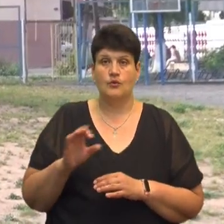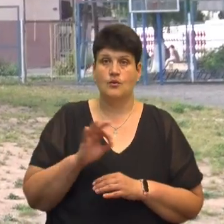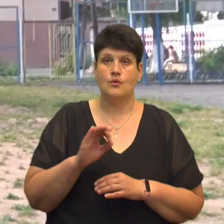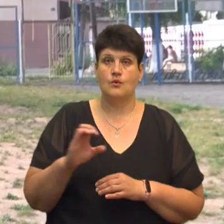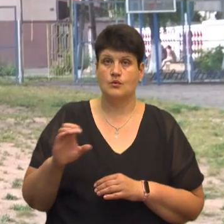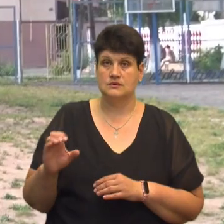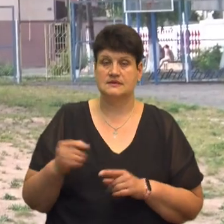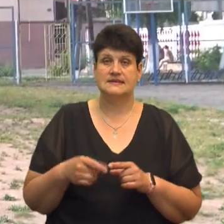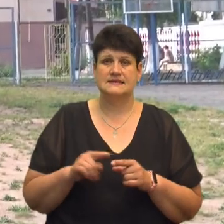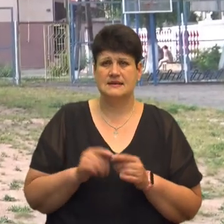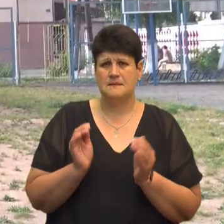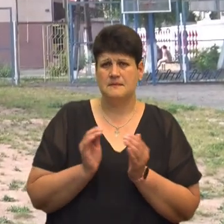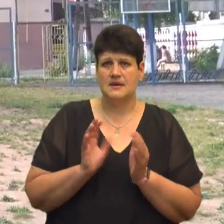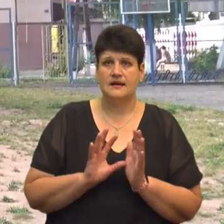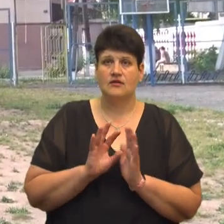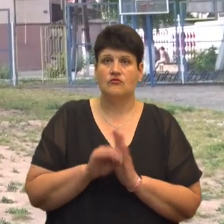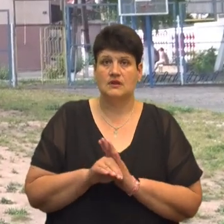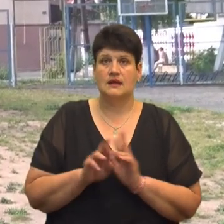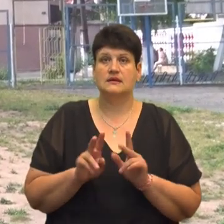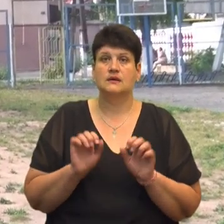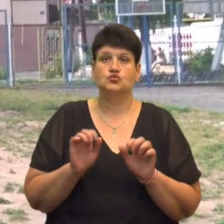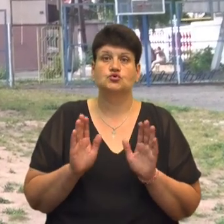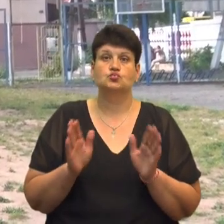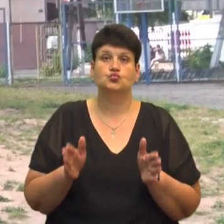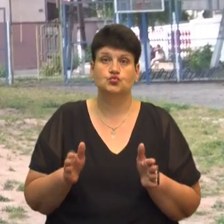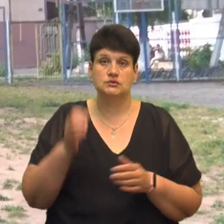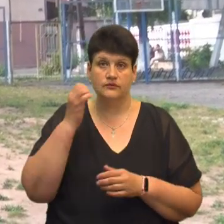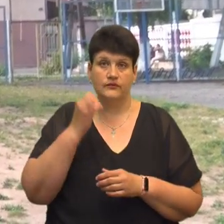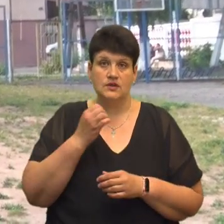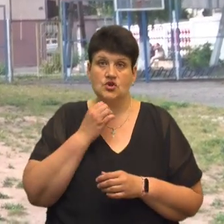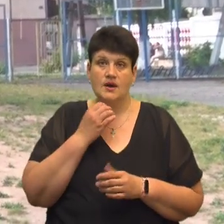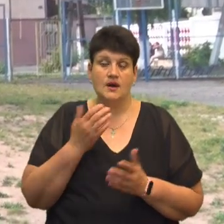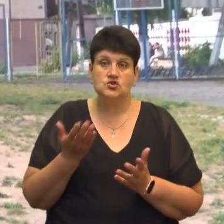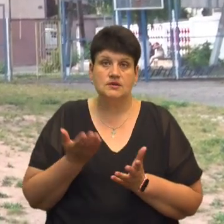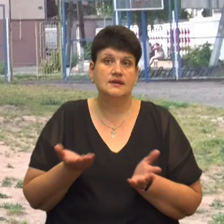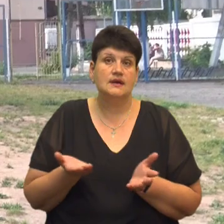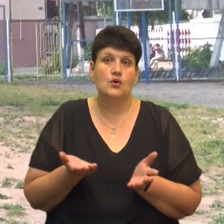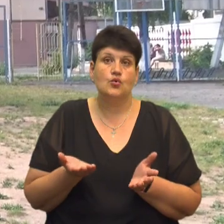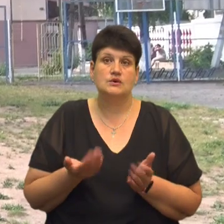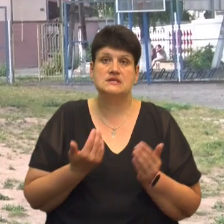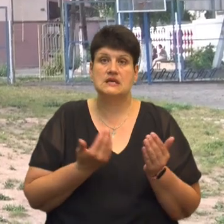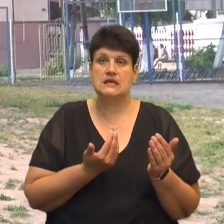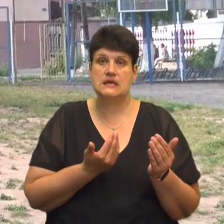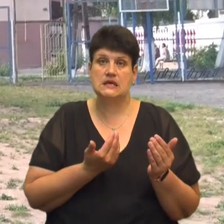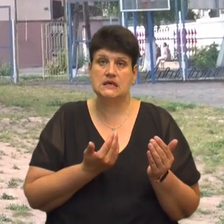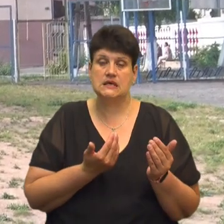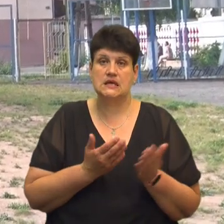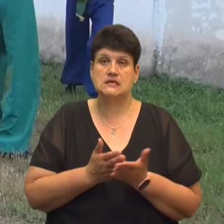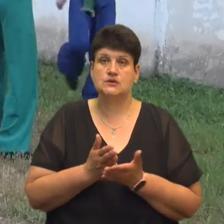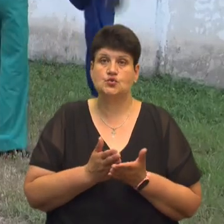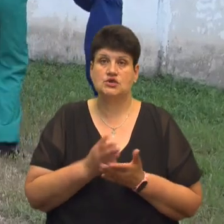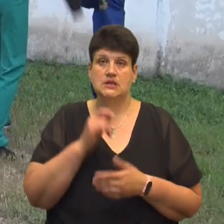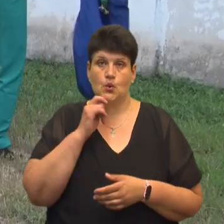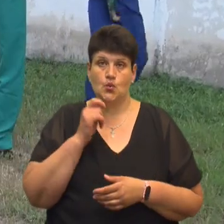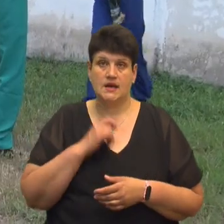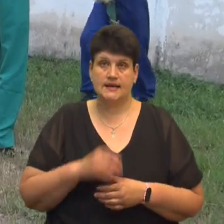такий невеличкий вклад, як ми можемо віддячити за їхнє служіння Україні.